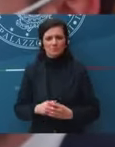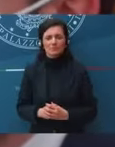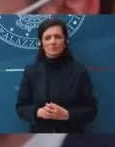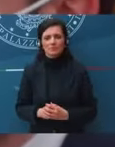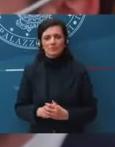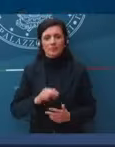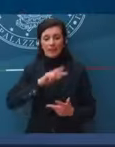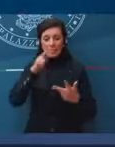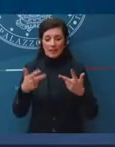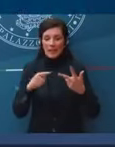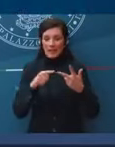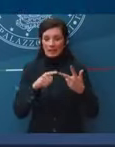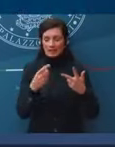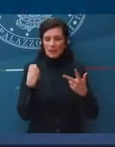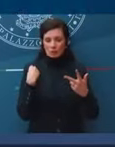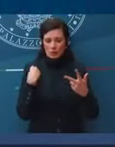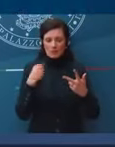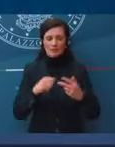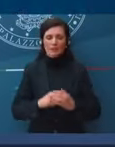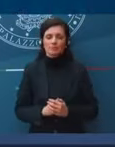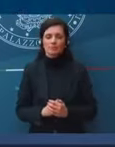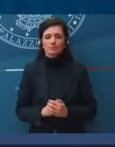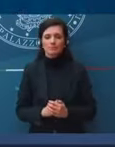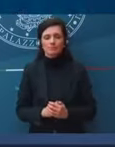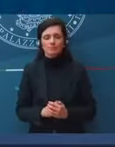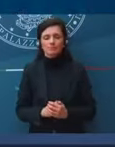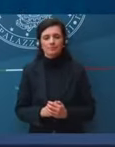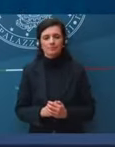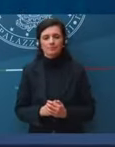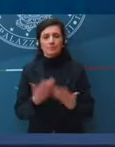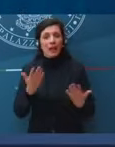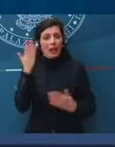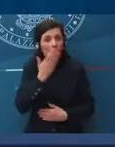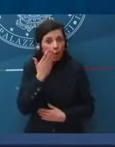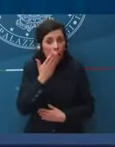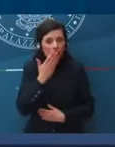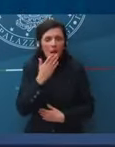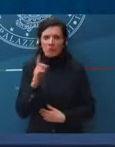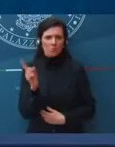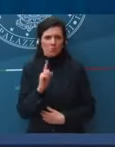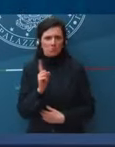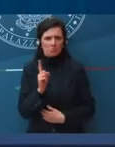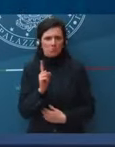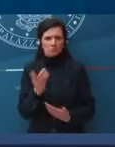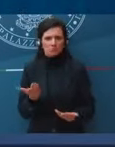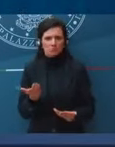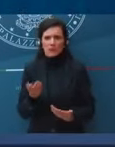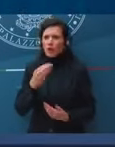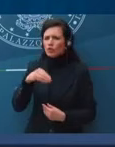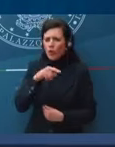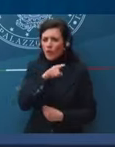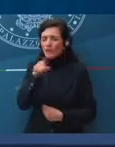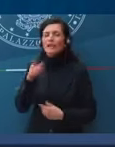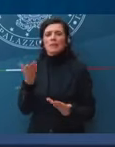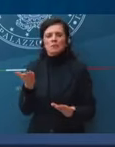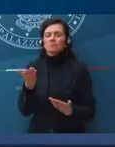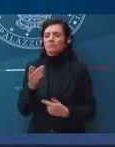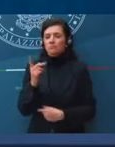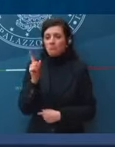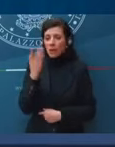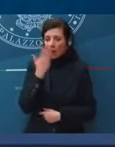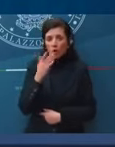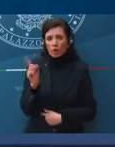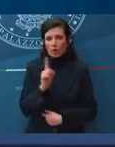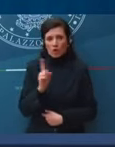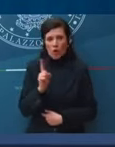Terza domanda. È un errore? No. Dov'è? Ecco. No, non è